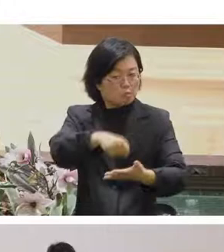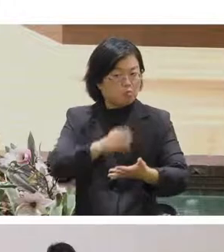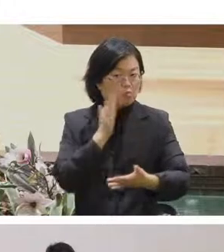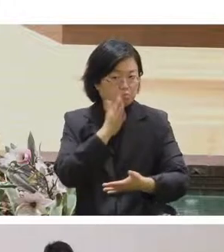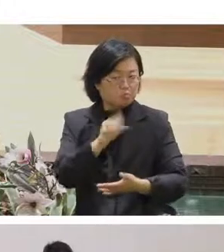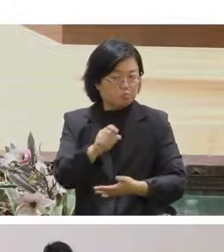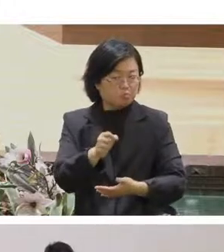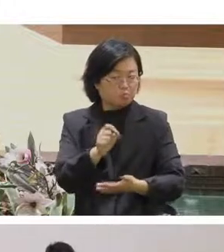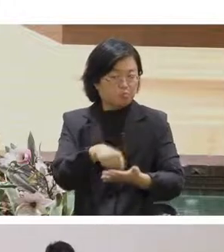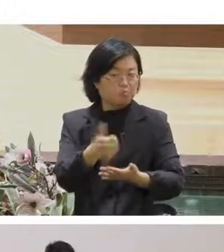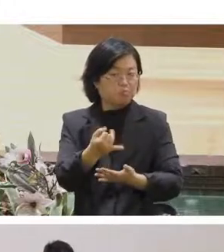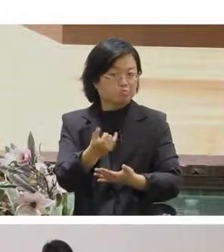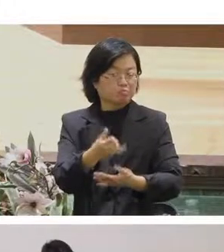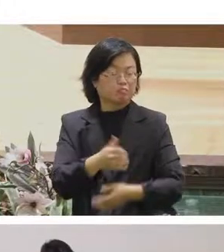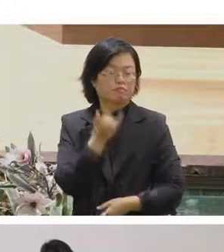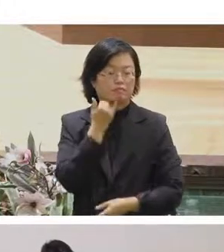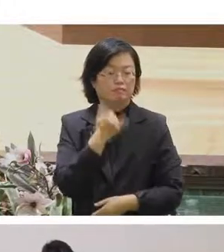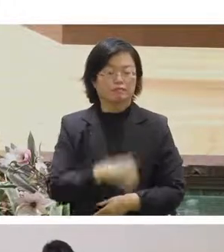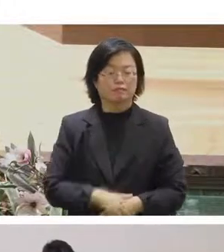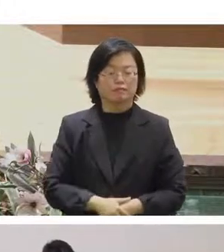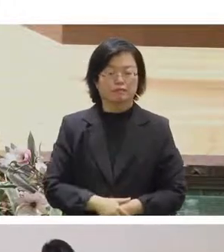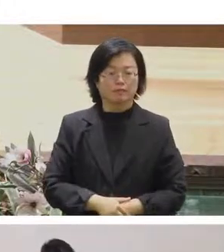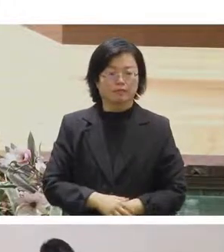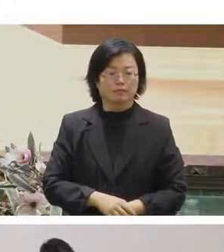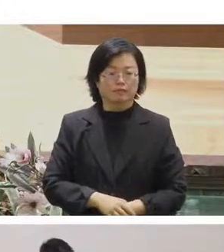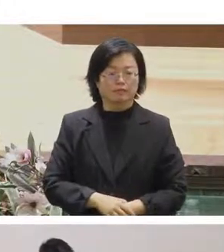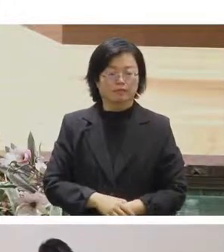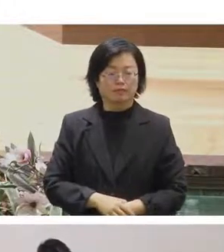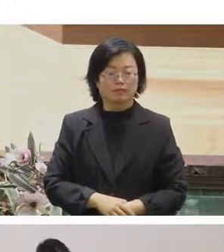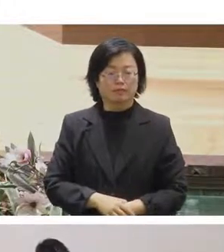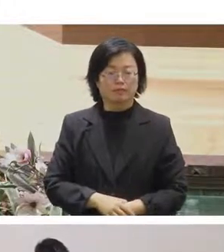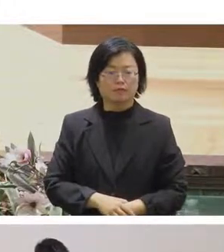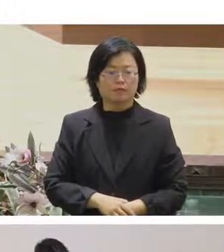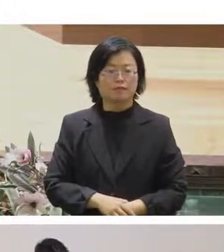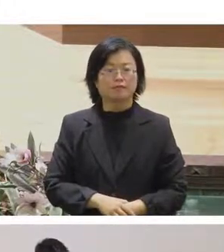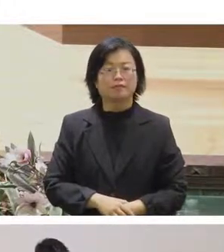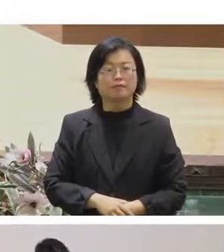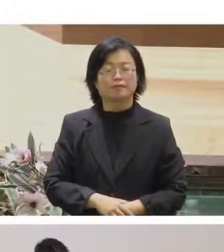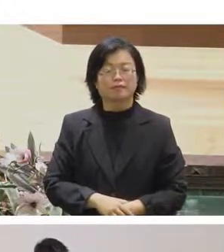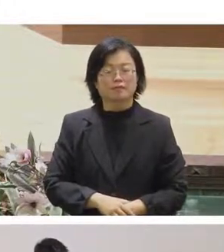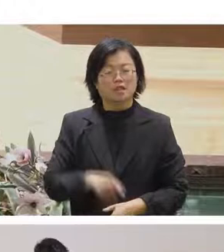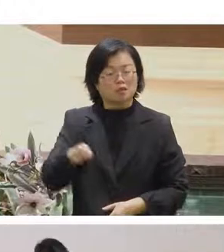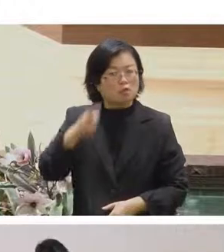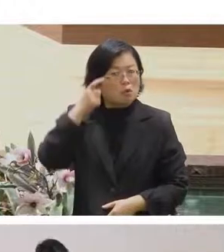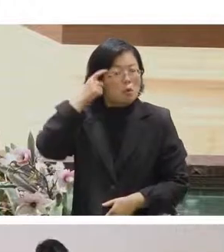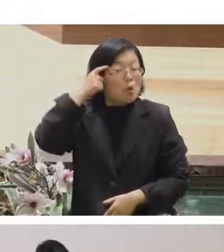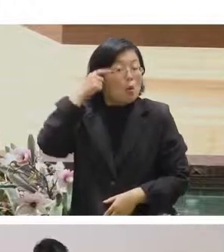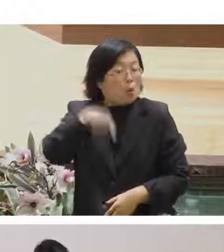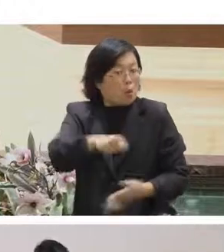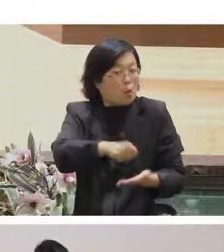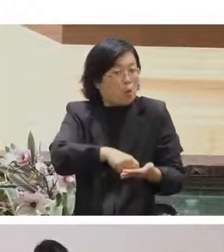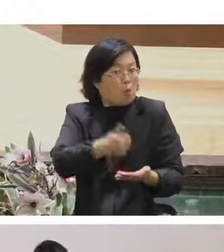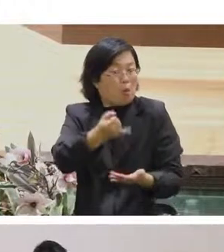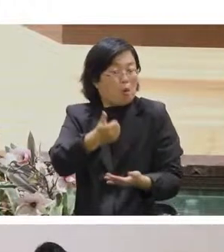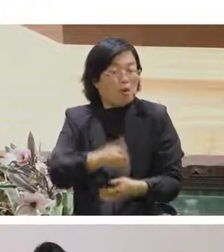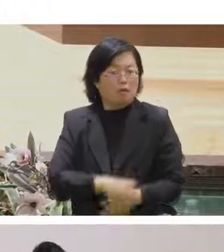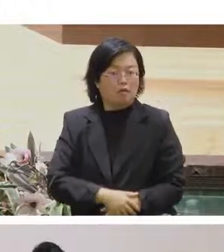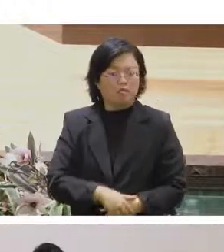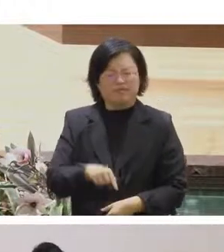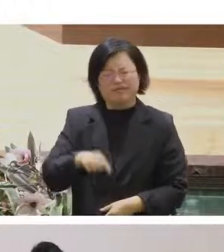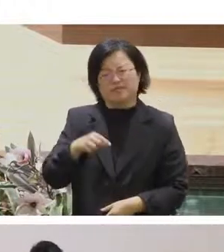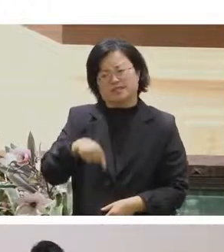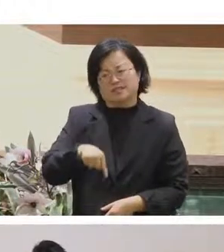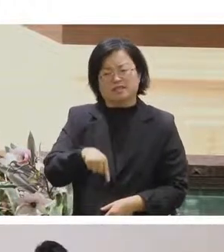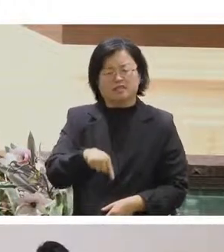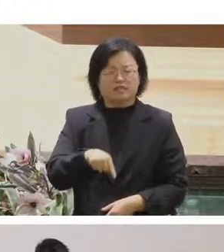所以喔然後真的寫得出來對就是其實他你覺得有什麼感覺呢我覺得蠻順的跟我平